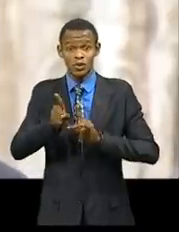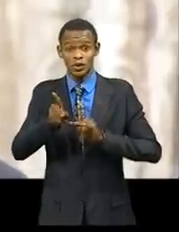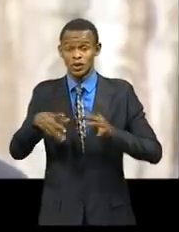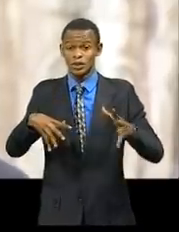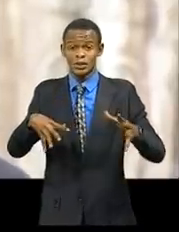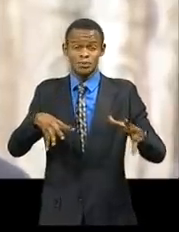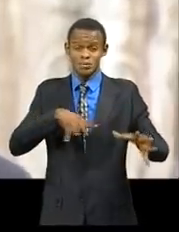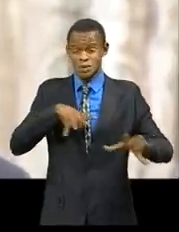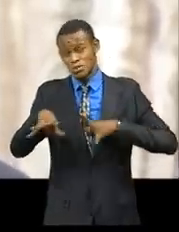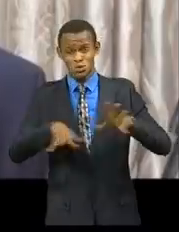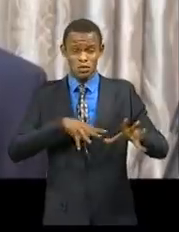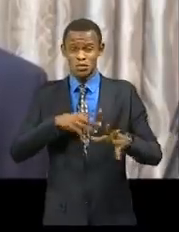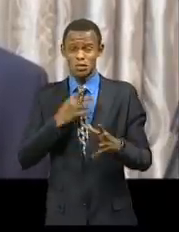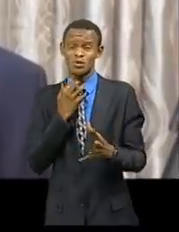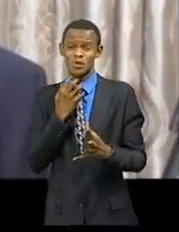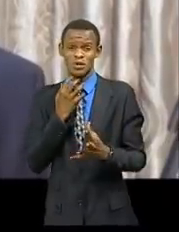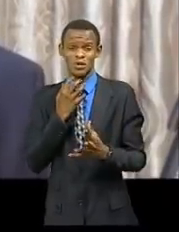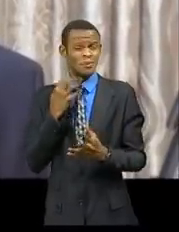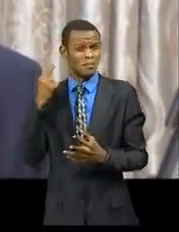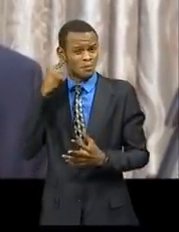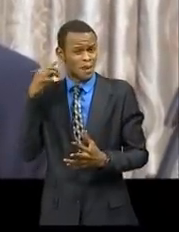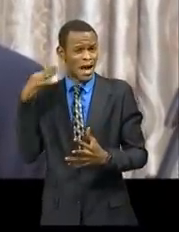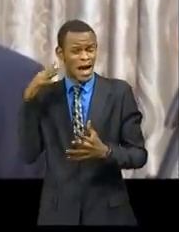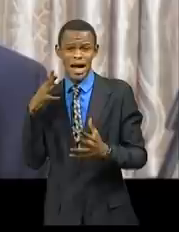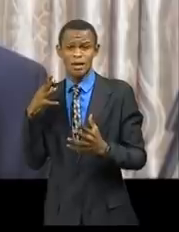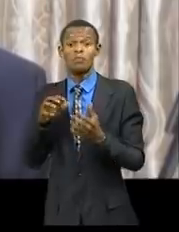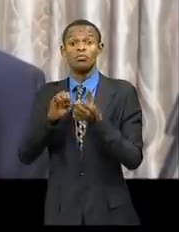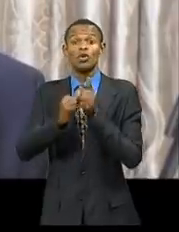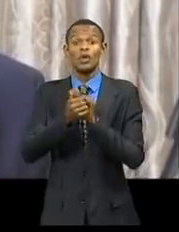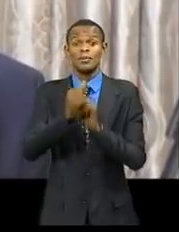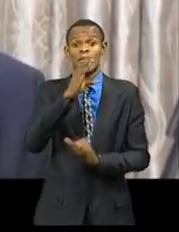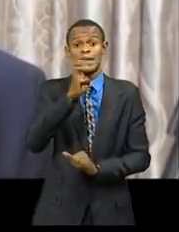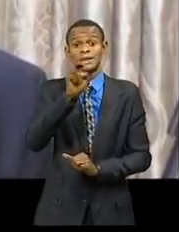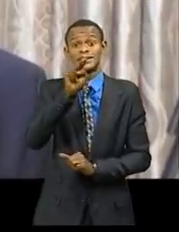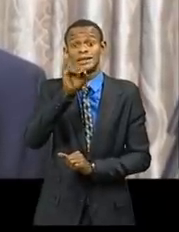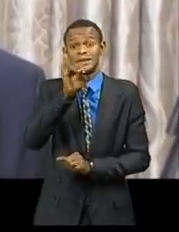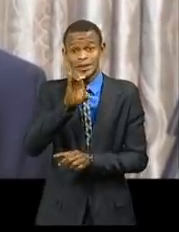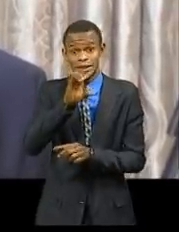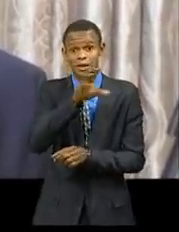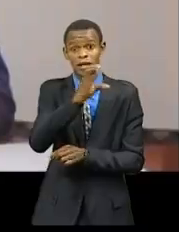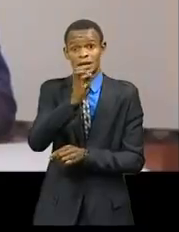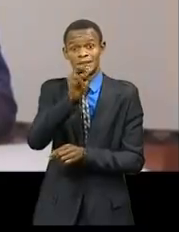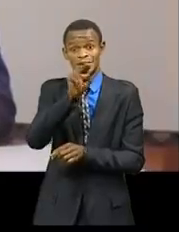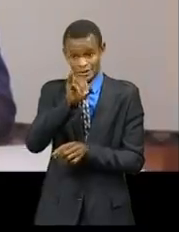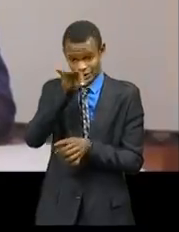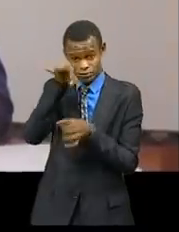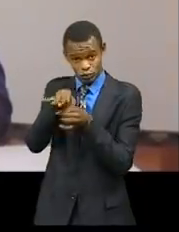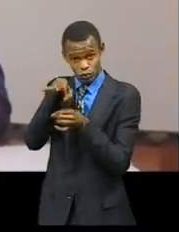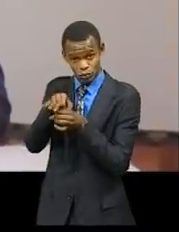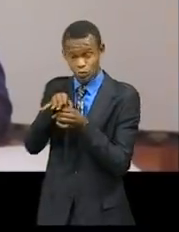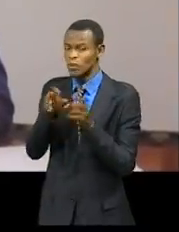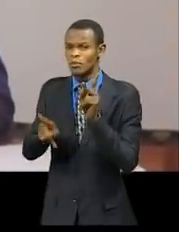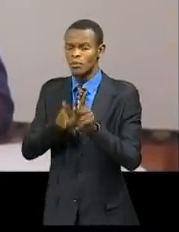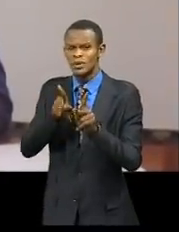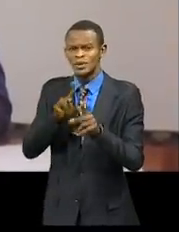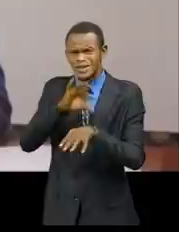à la présidence de la Commission électorale nationale indépendante SEMI et la poursuite des opérations militaires dans le cadre de l'état de